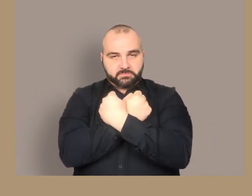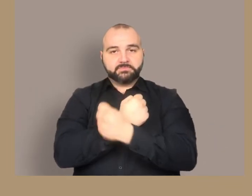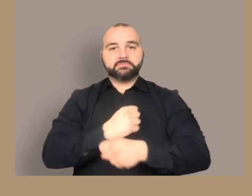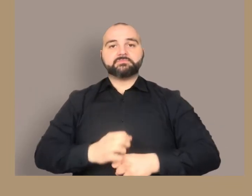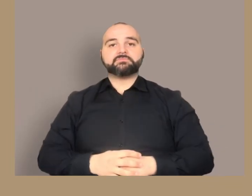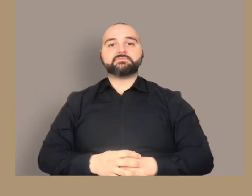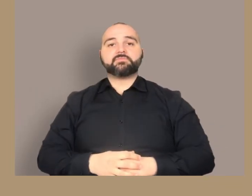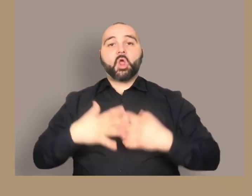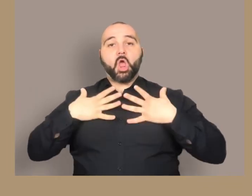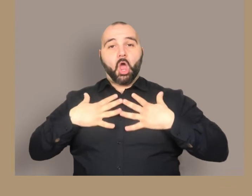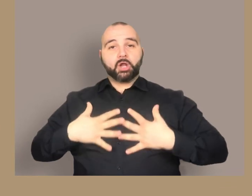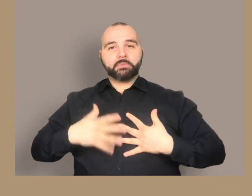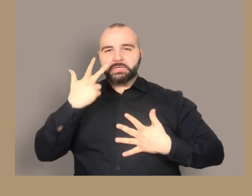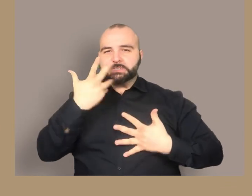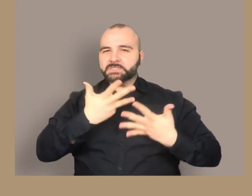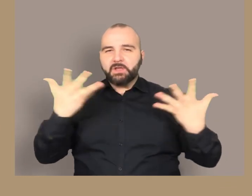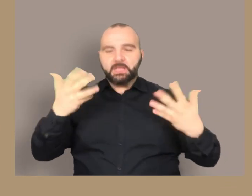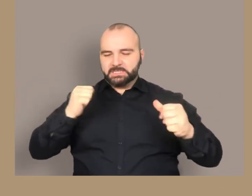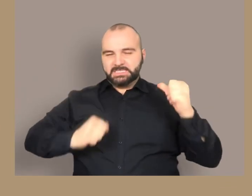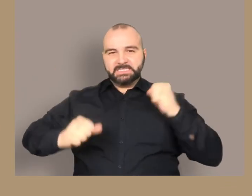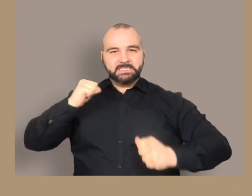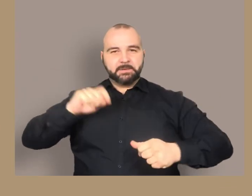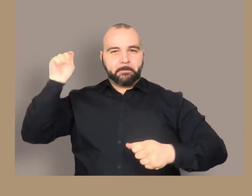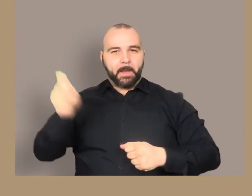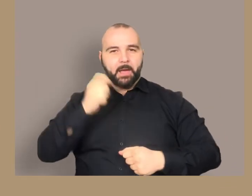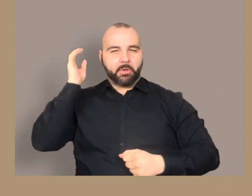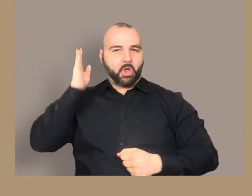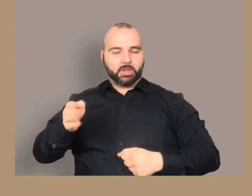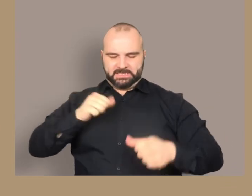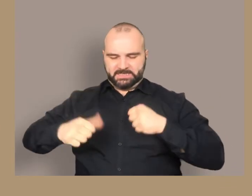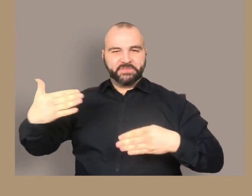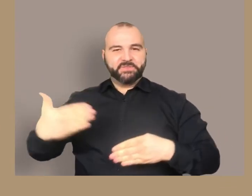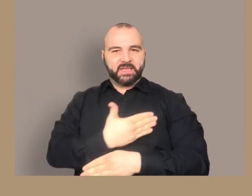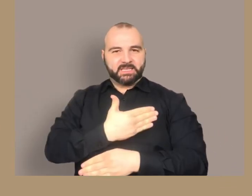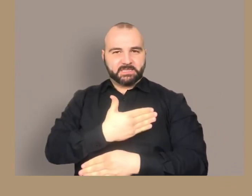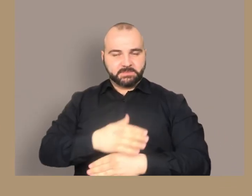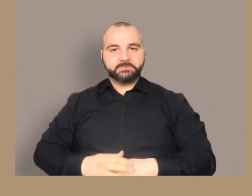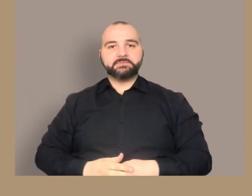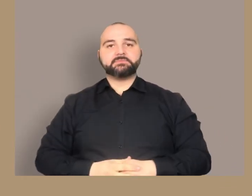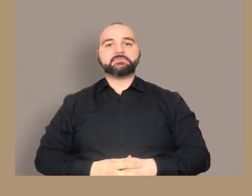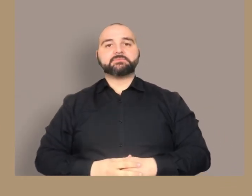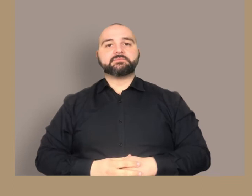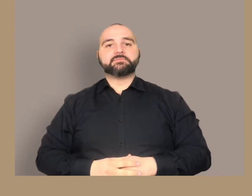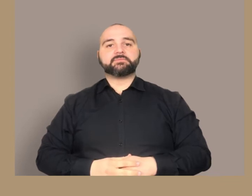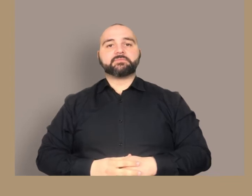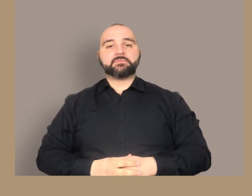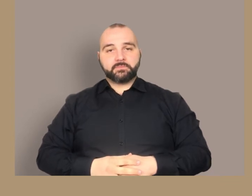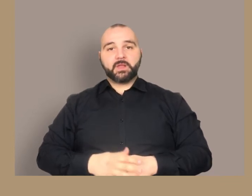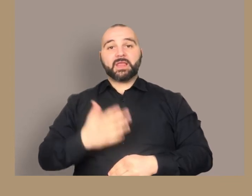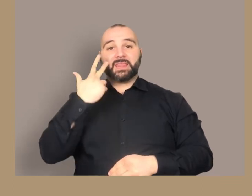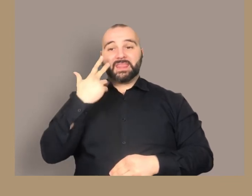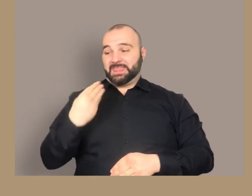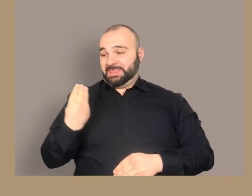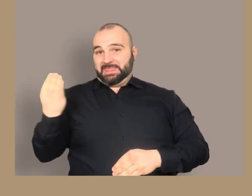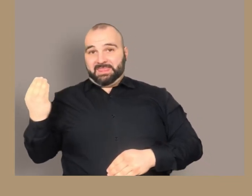tra loro con un'altra corda. Su tutto il corpo sono presenti i segni sottili delle ripetute